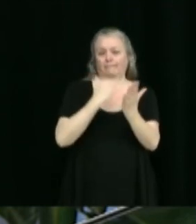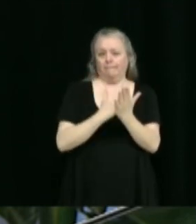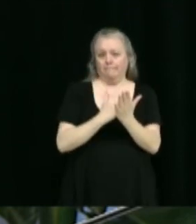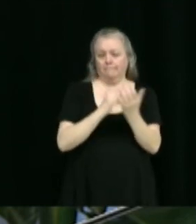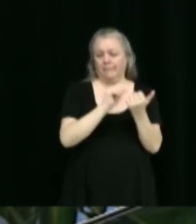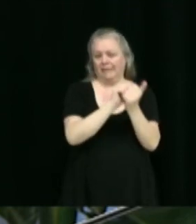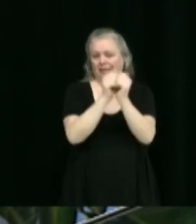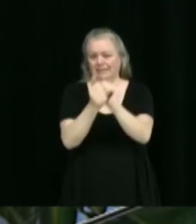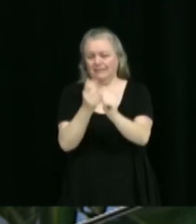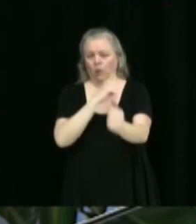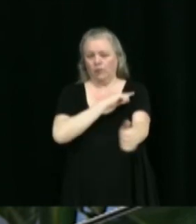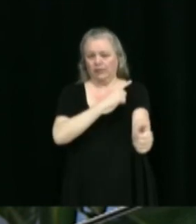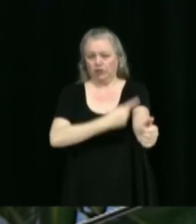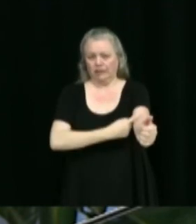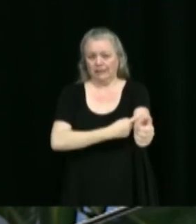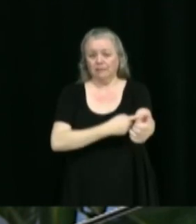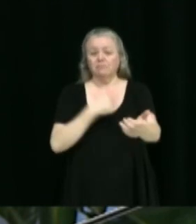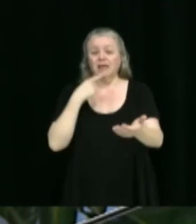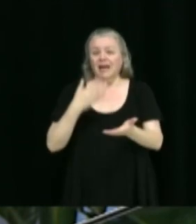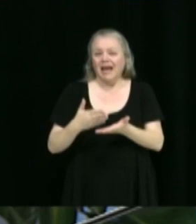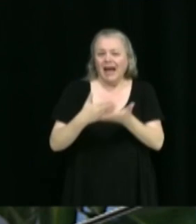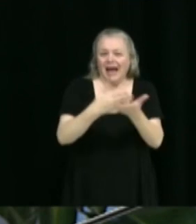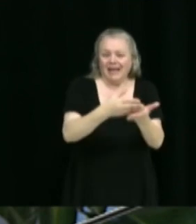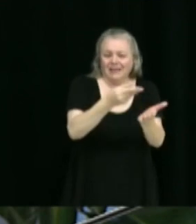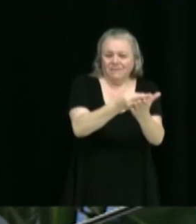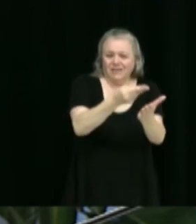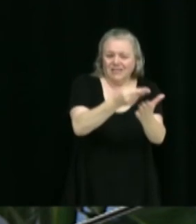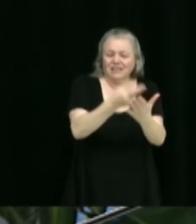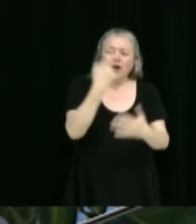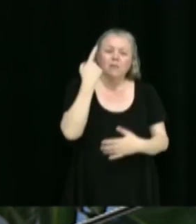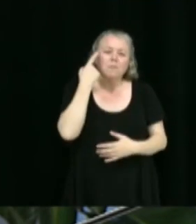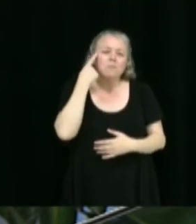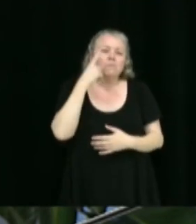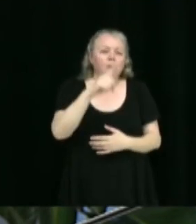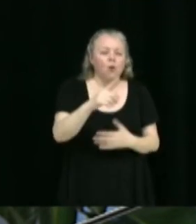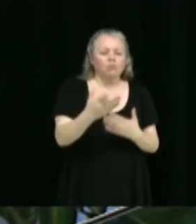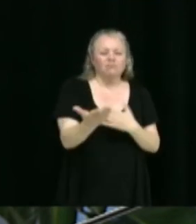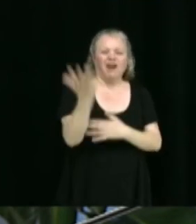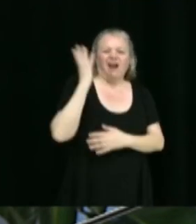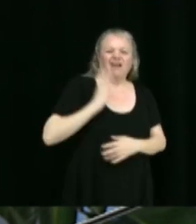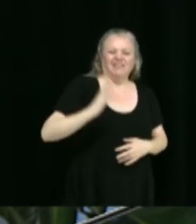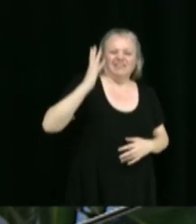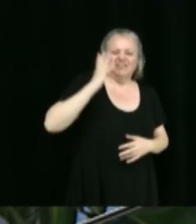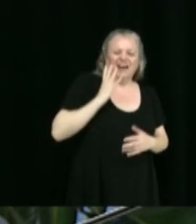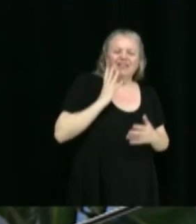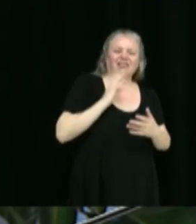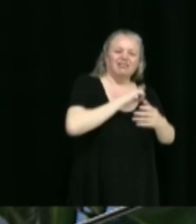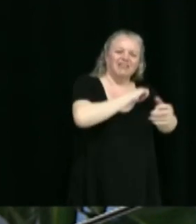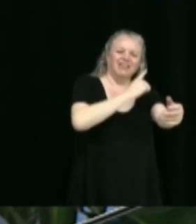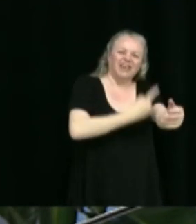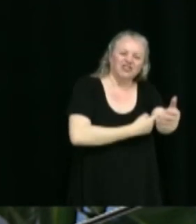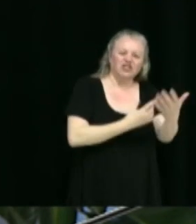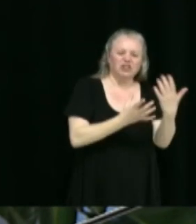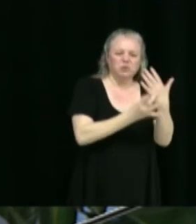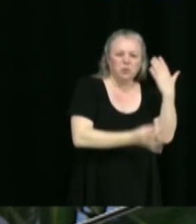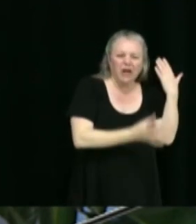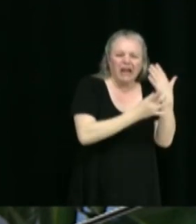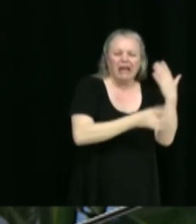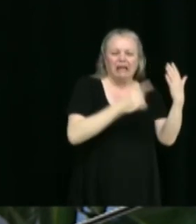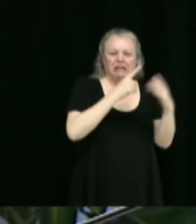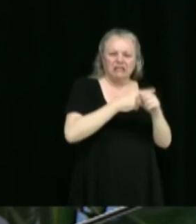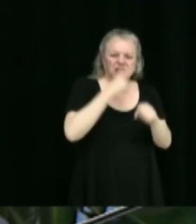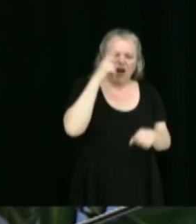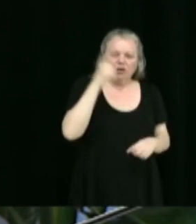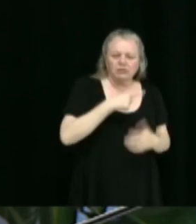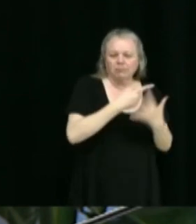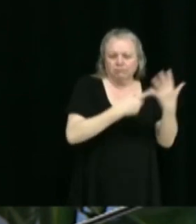financière pour réaliser la transition des énergies fossiles vers des énergies propres. La Cité de l'innovation circulaire et durable administrera pour